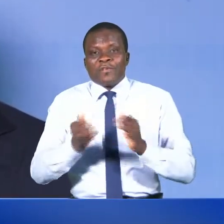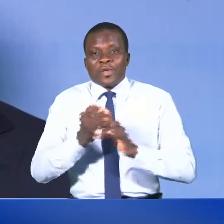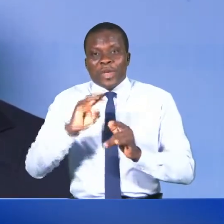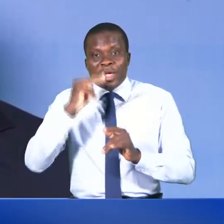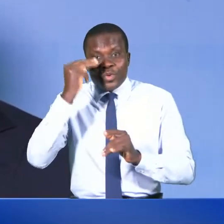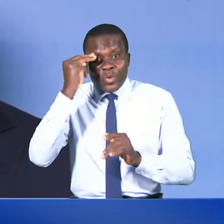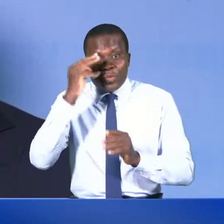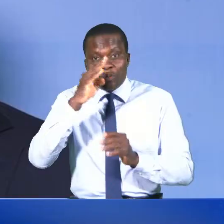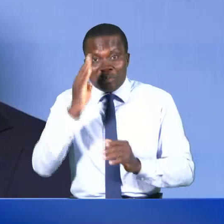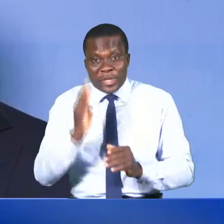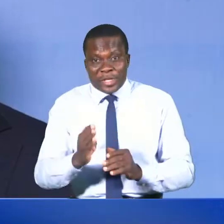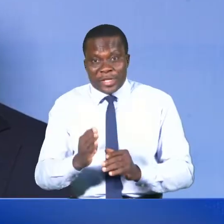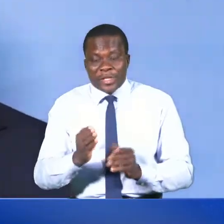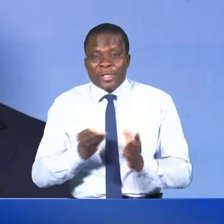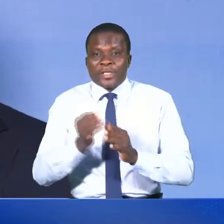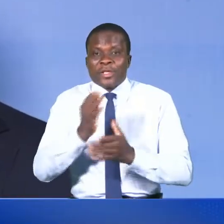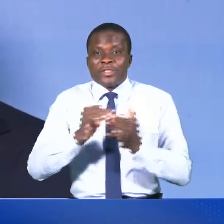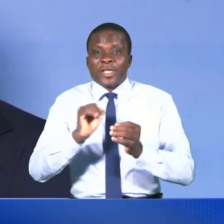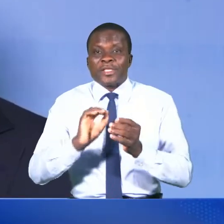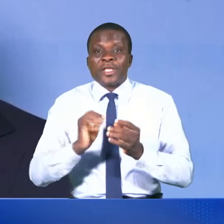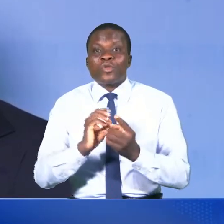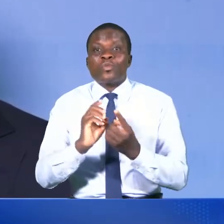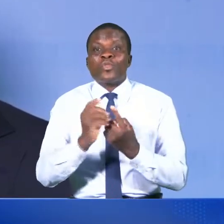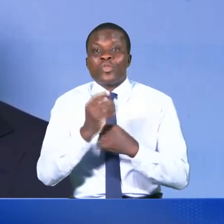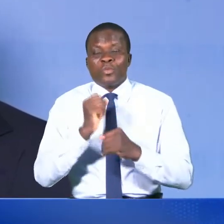dans un certain nombre de domaines clés.